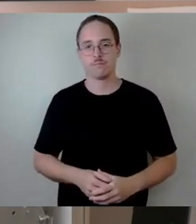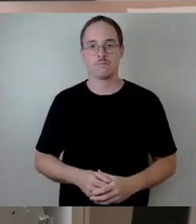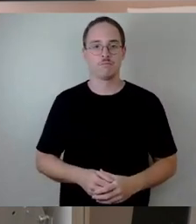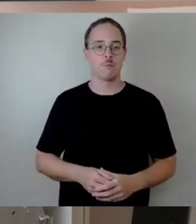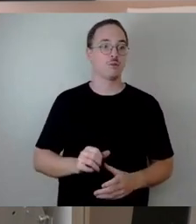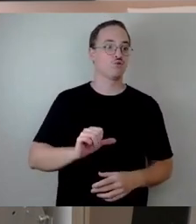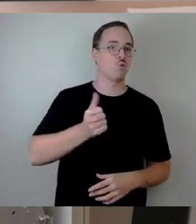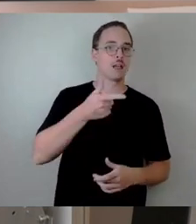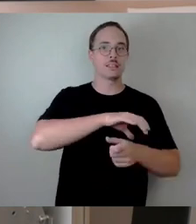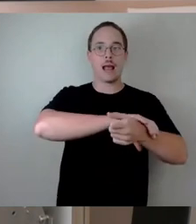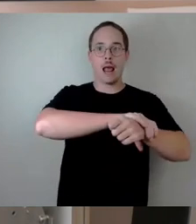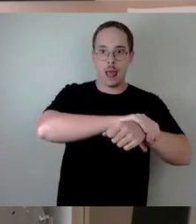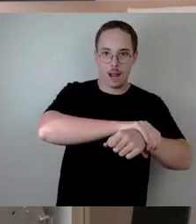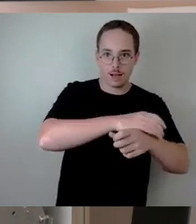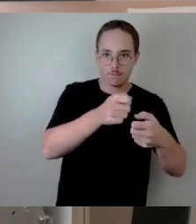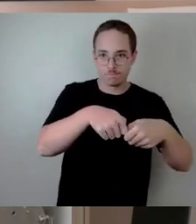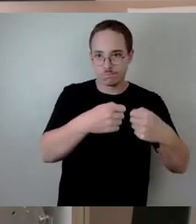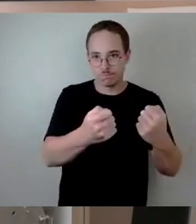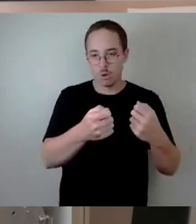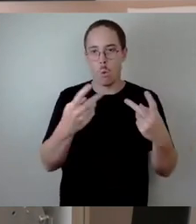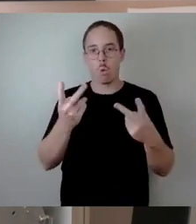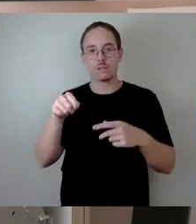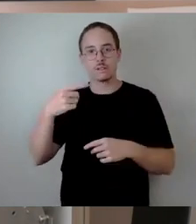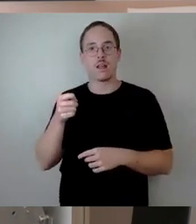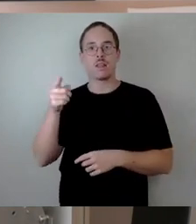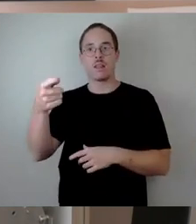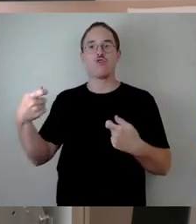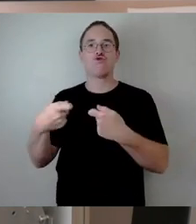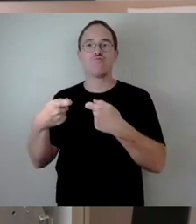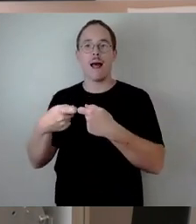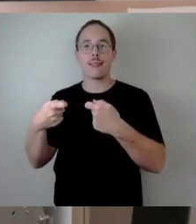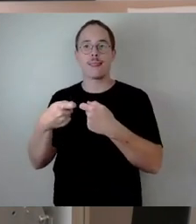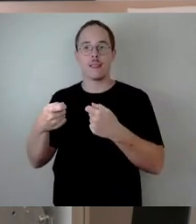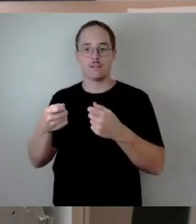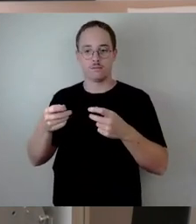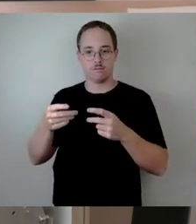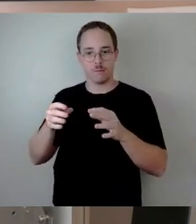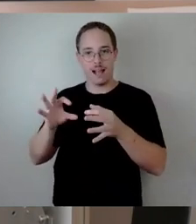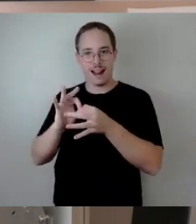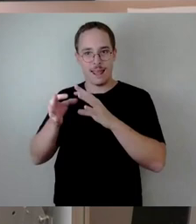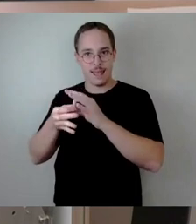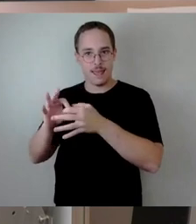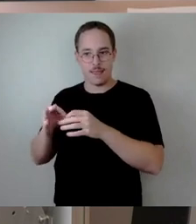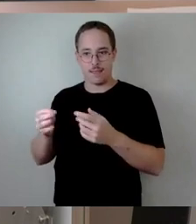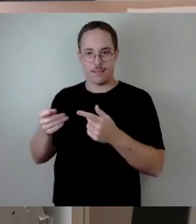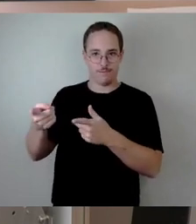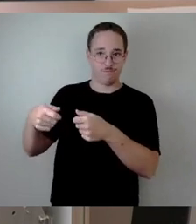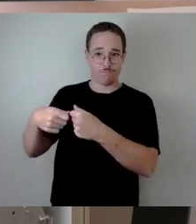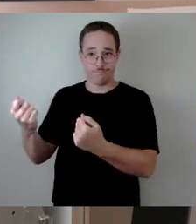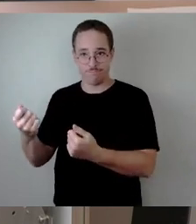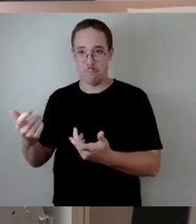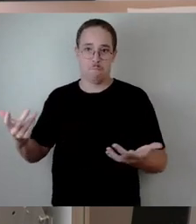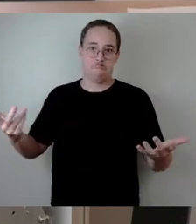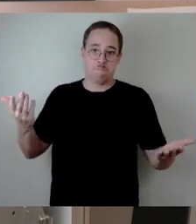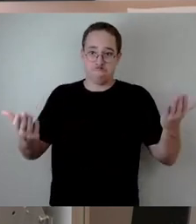das Versagen der Spannglieder, das wird derzeit untersucht. Da sind wir